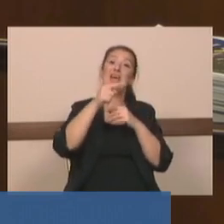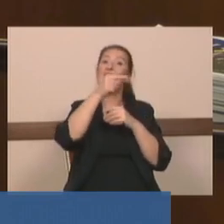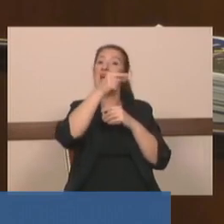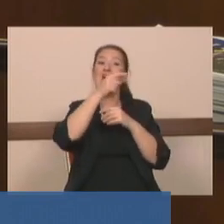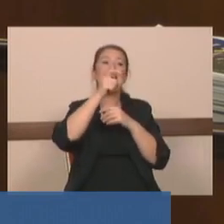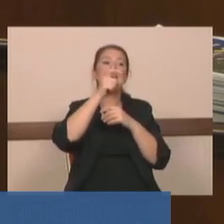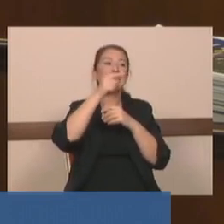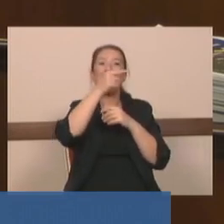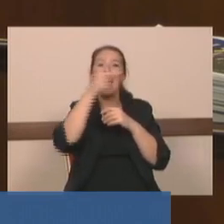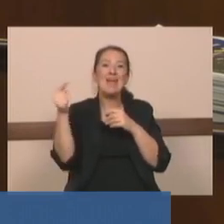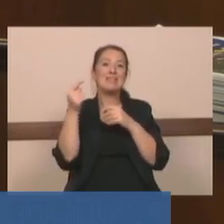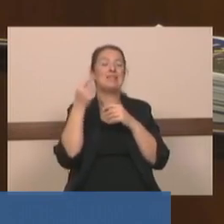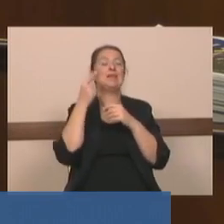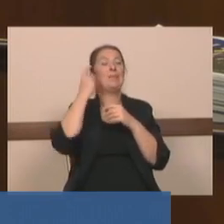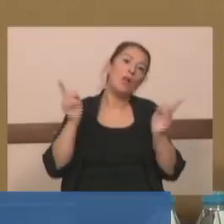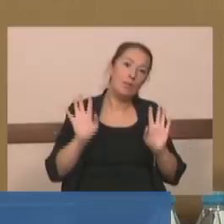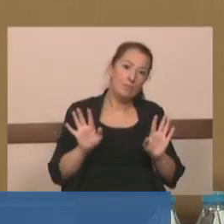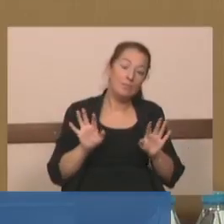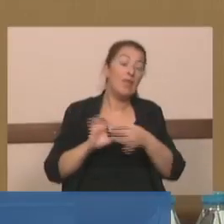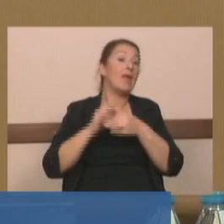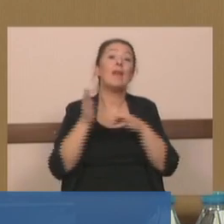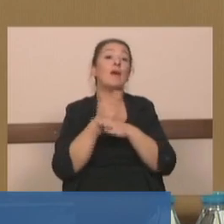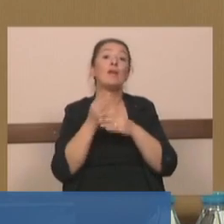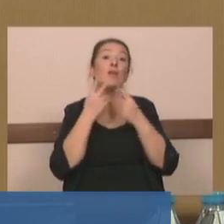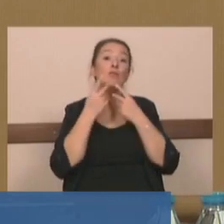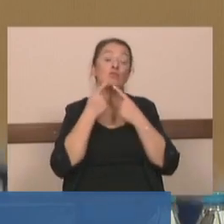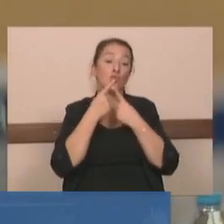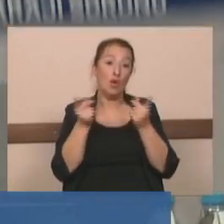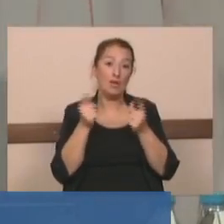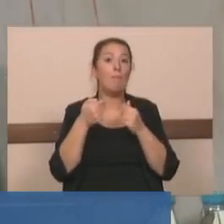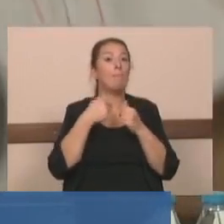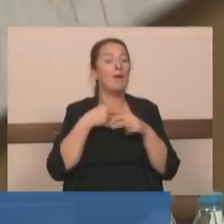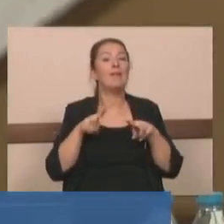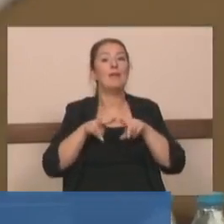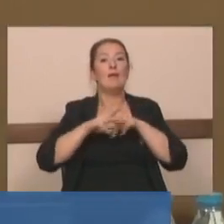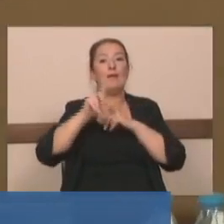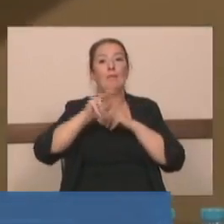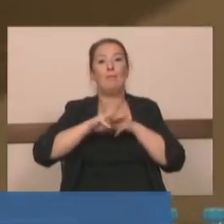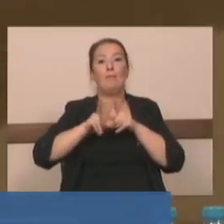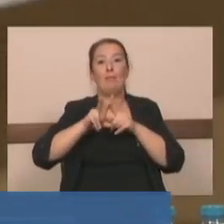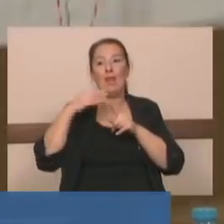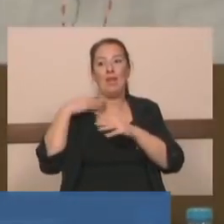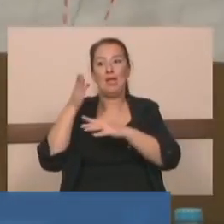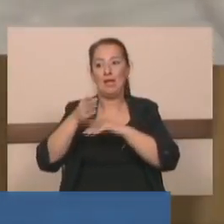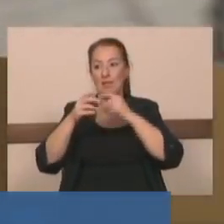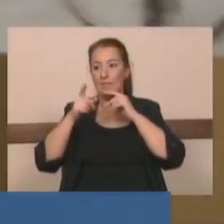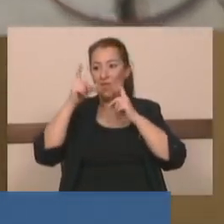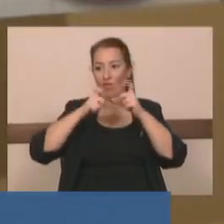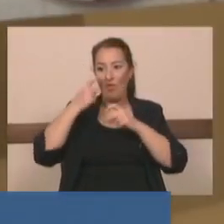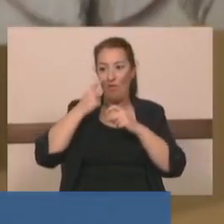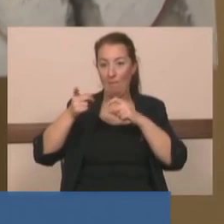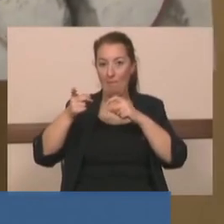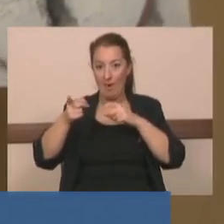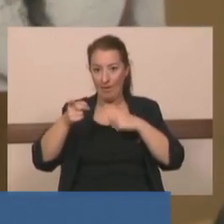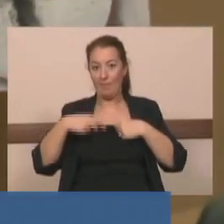ya da siz bu işi bilmiyorsunuz. Bakın ben Melen'e gittim. Bu fotoğraflar orada. Yani